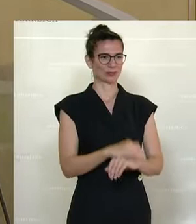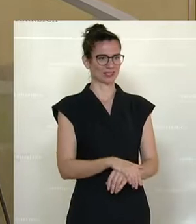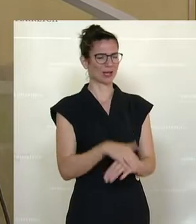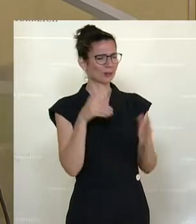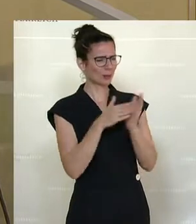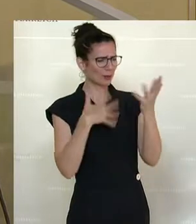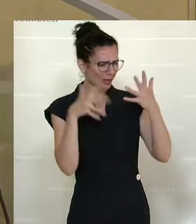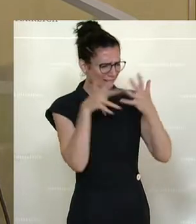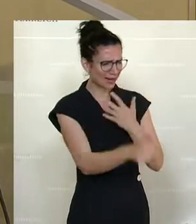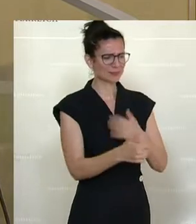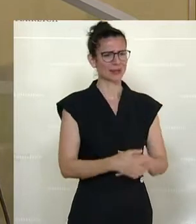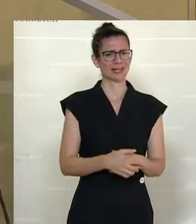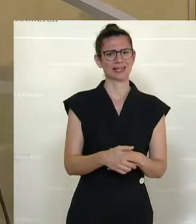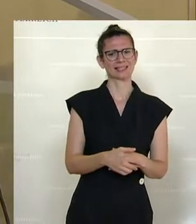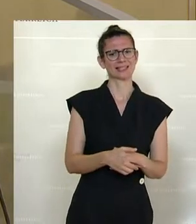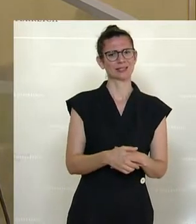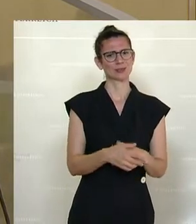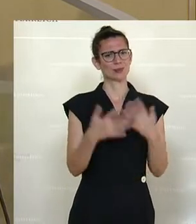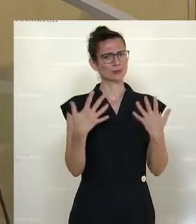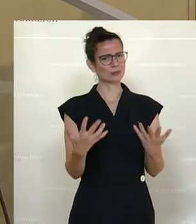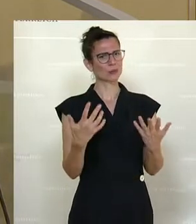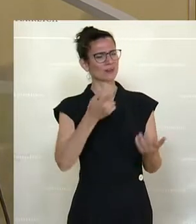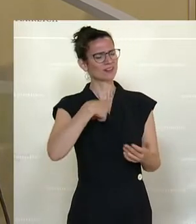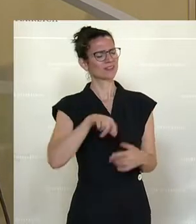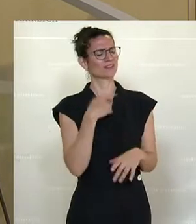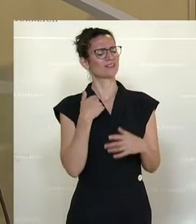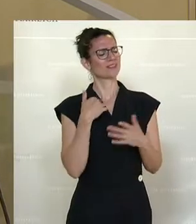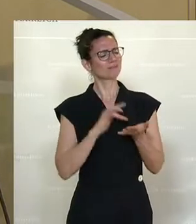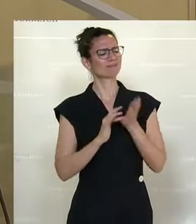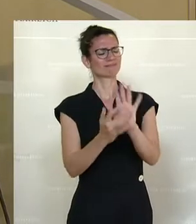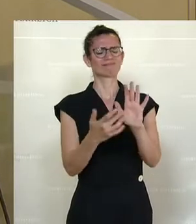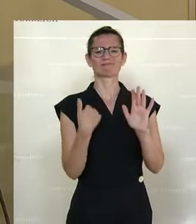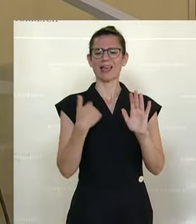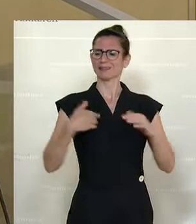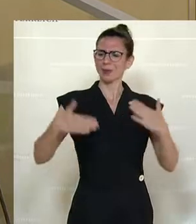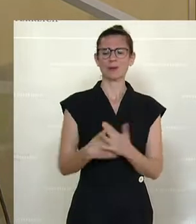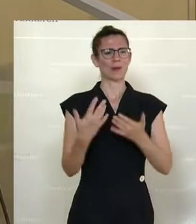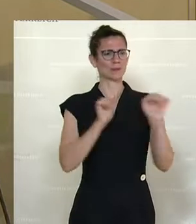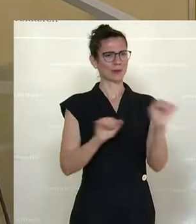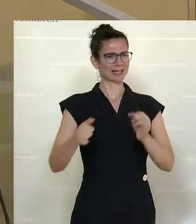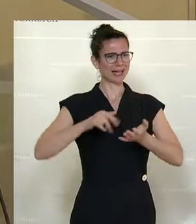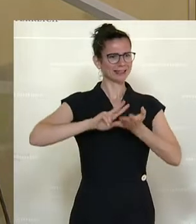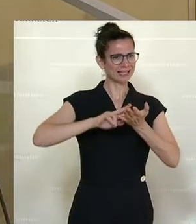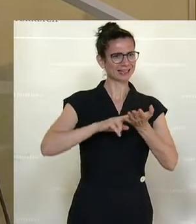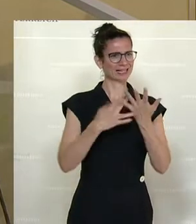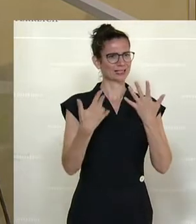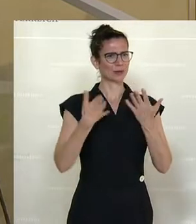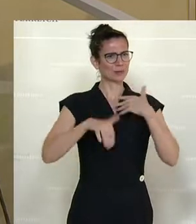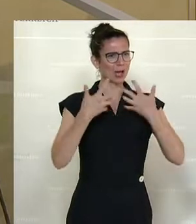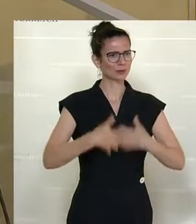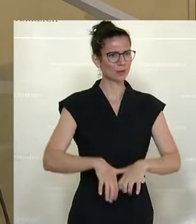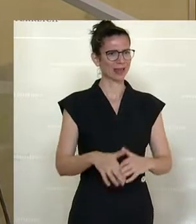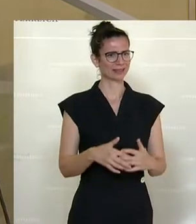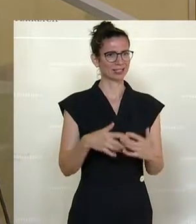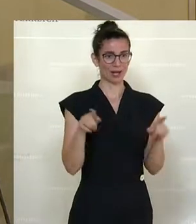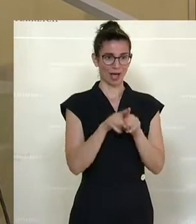Transparenz ermöglichen wir vollkommen neue Möglichkeiten für die Digitalisierung, für die Automatisierung, aber auch für